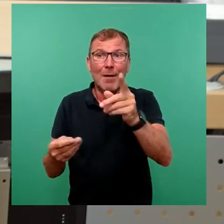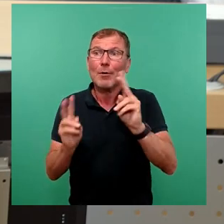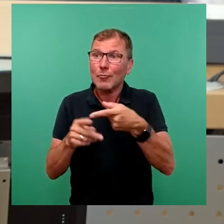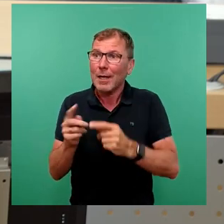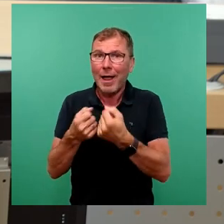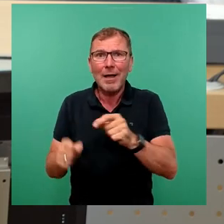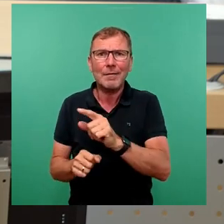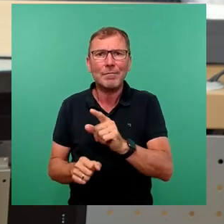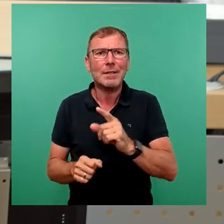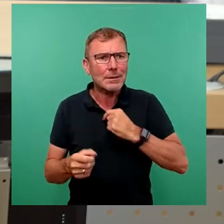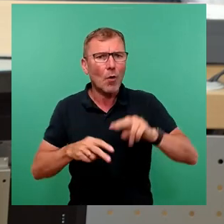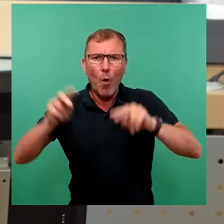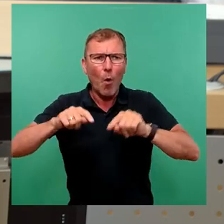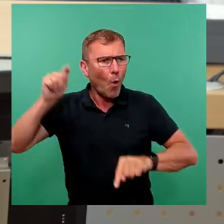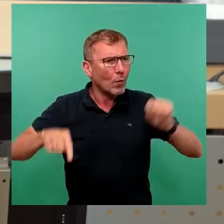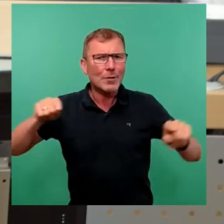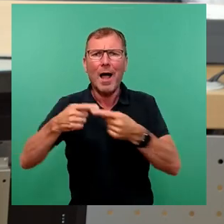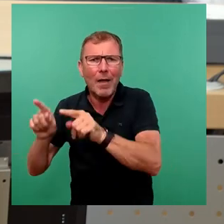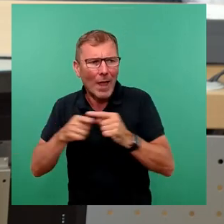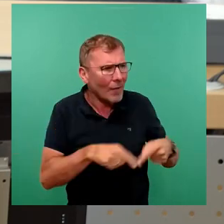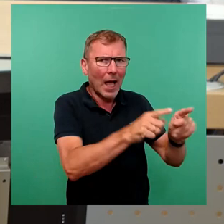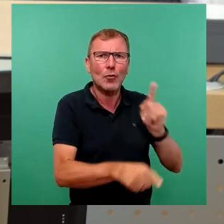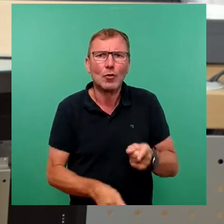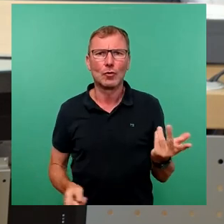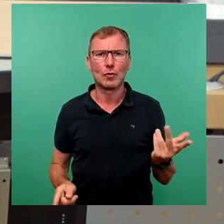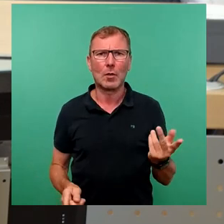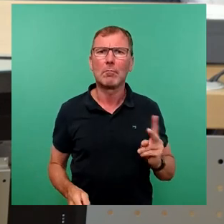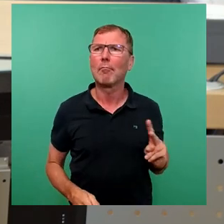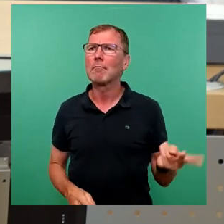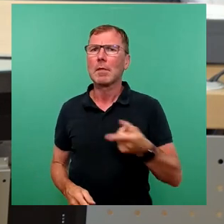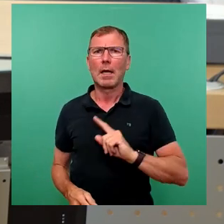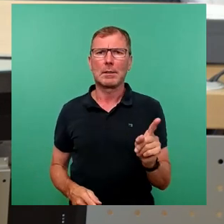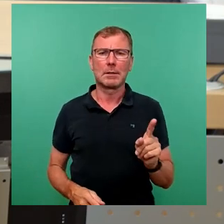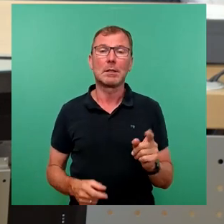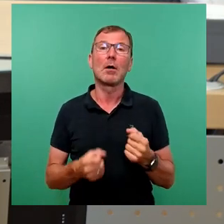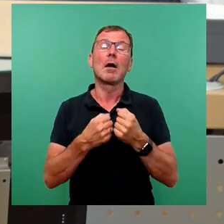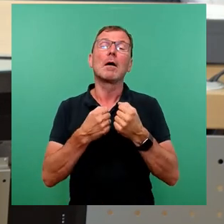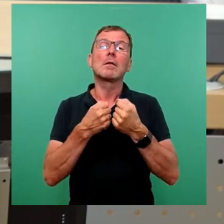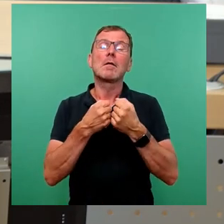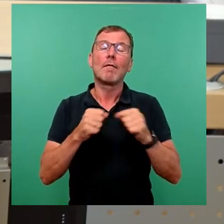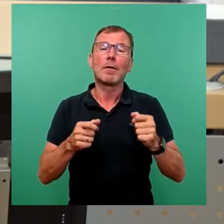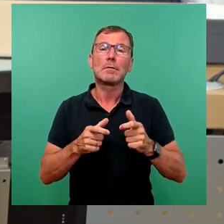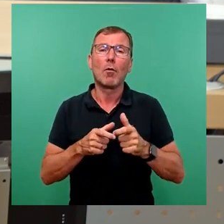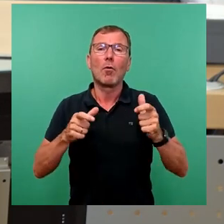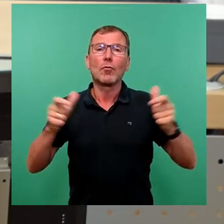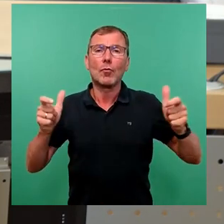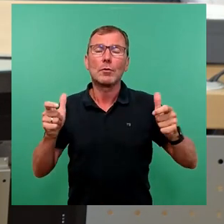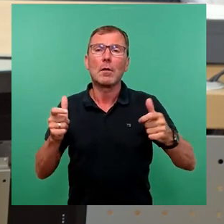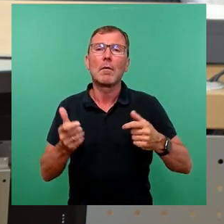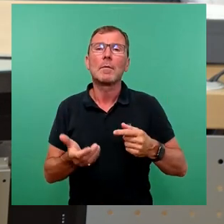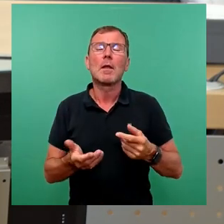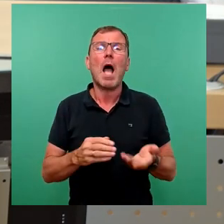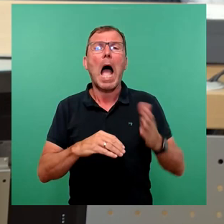voneinander unterscheiden. Und mit der Größe der Feste wurden natürlich auch die Auflagen und die Anforderungen immer